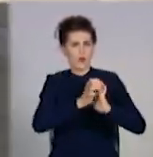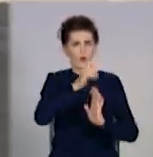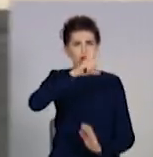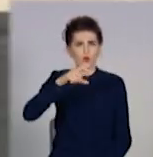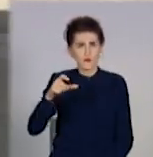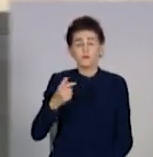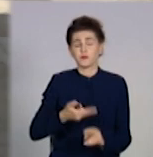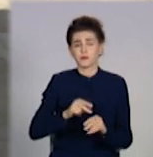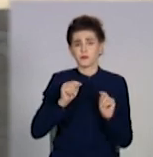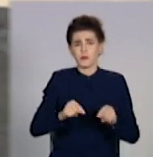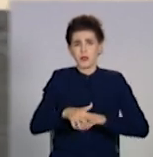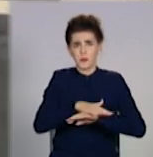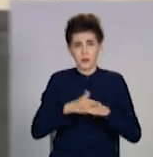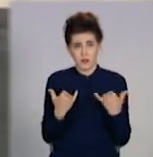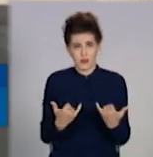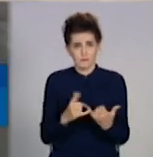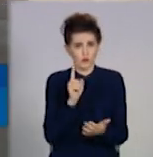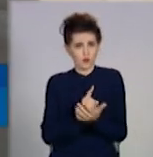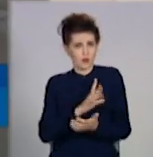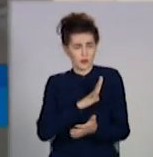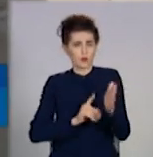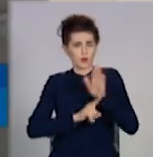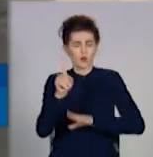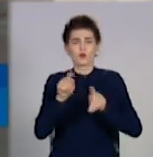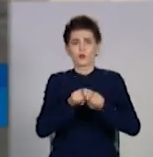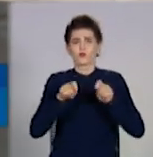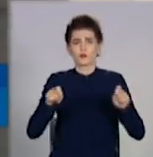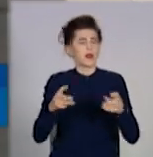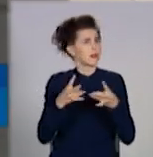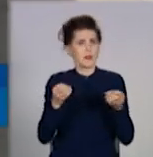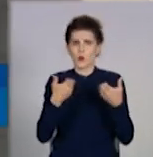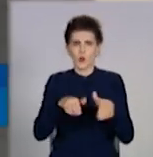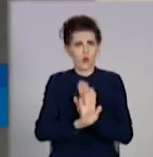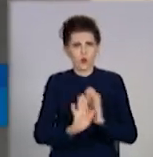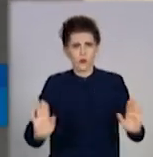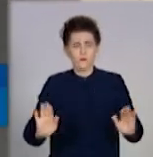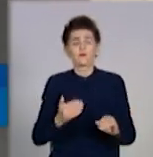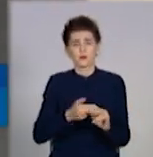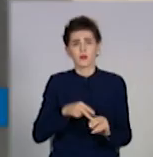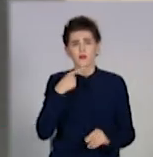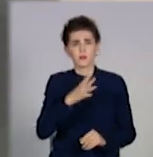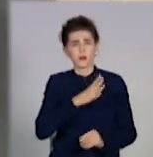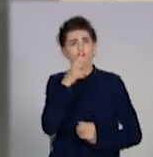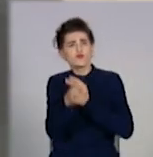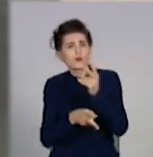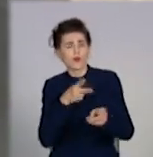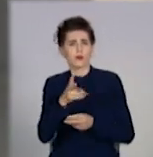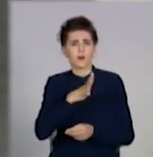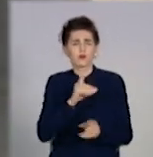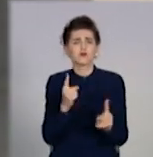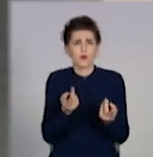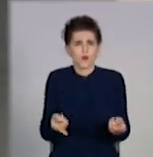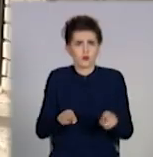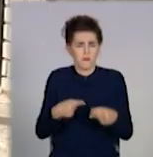А ось цей ринок, який сьогодні мав запрацювати, так і не відкрився. Продавці збирають речі та скаржаться, що знову залишилися без